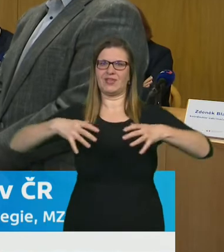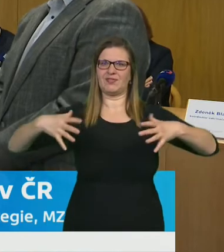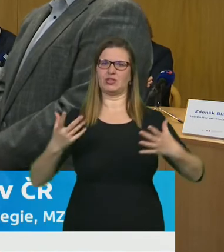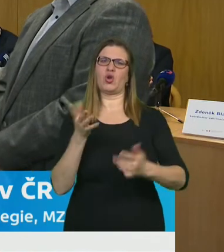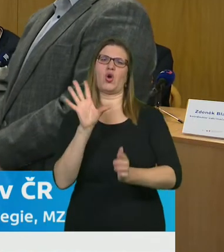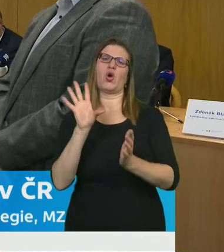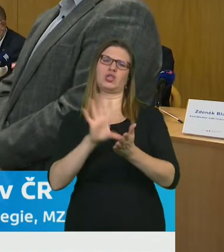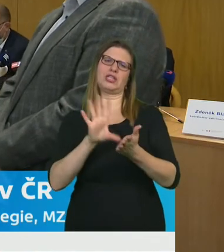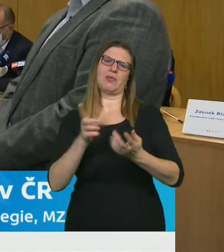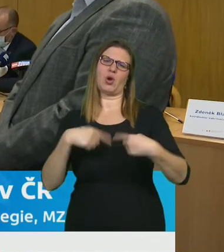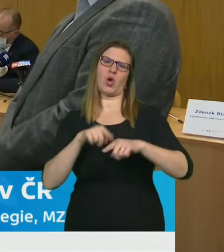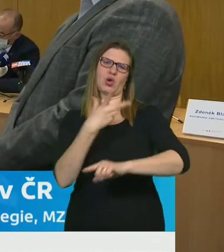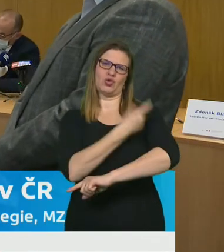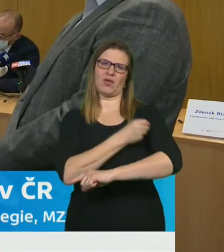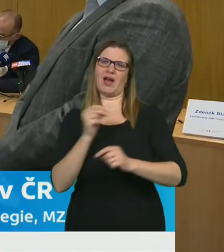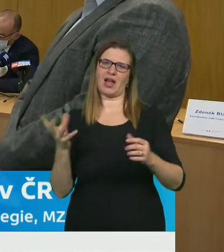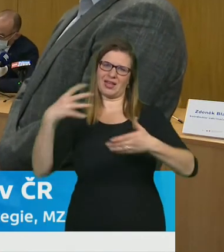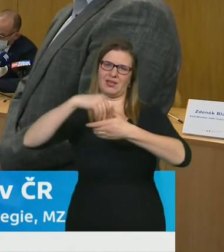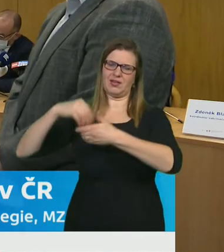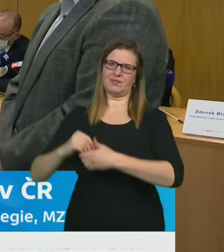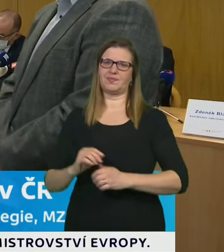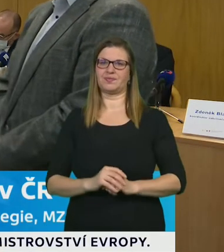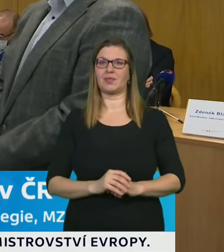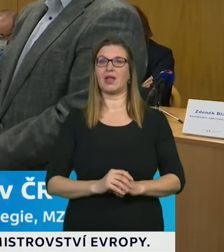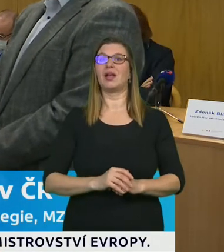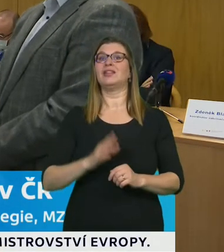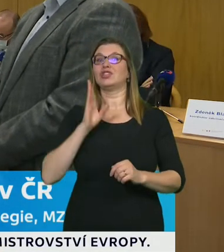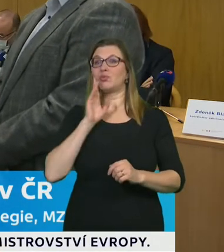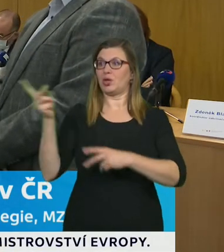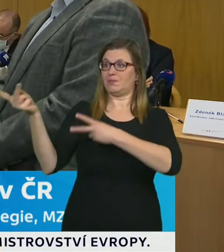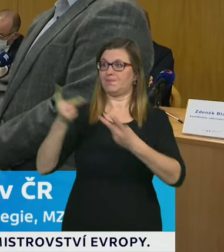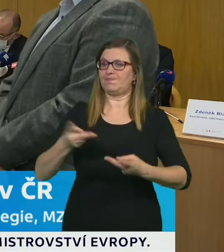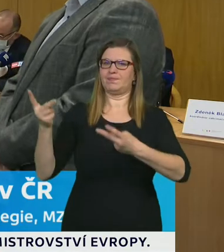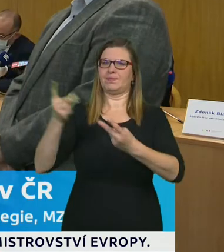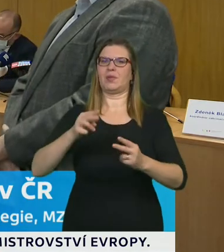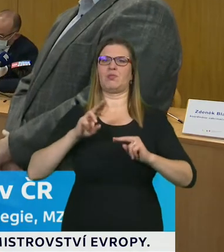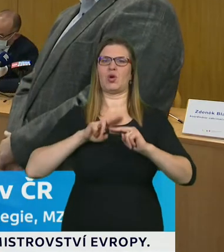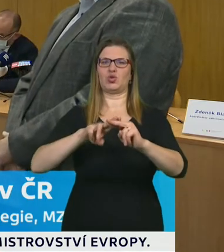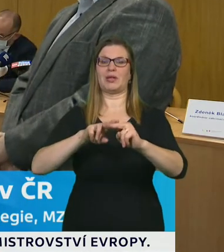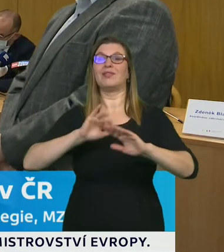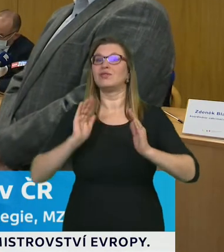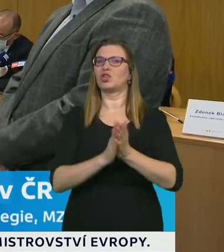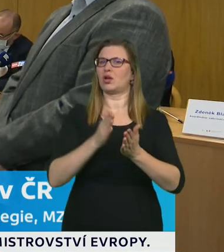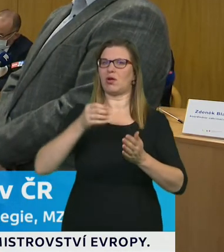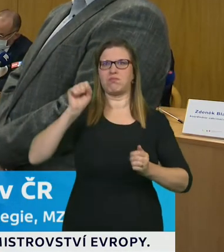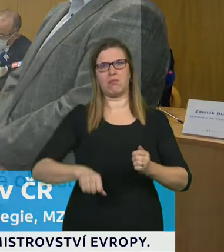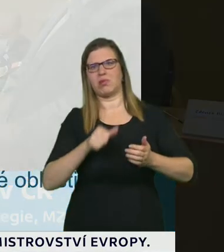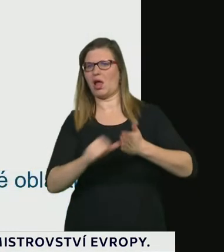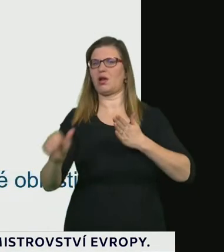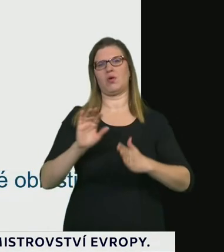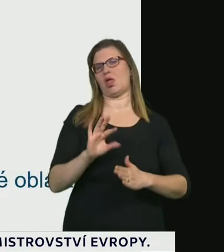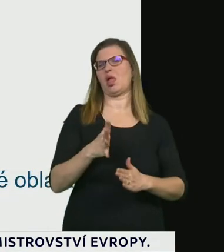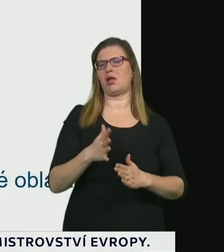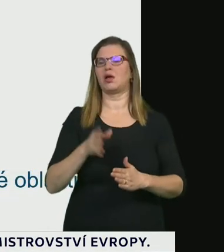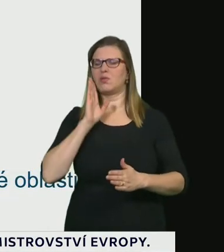protože jak jsem již řekl dodávky budou najíždět takzvaně postupně to znamená že se budeme muset věnovat